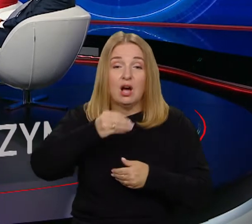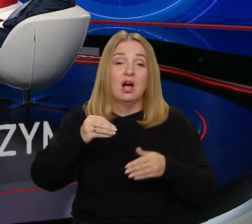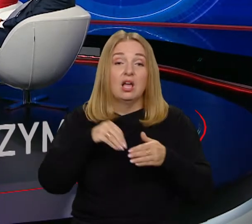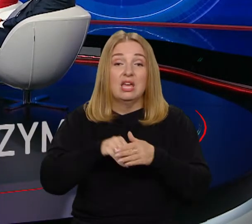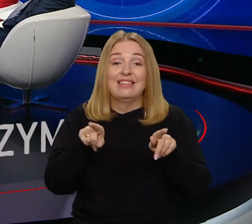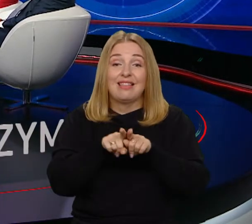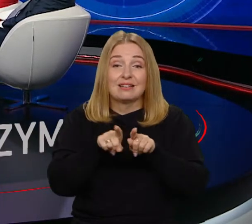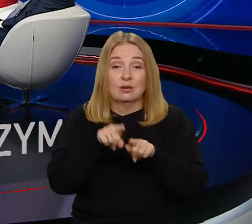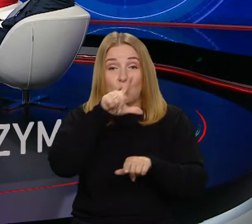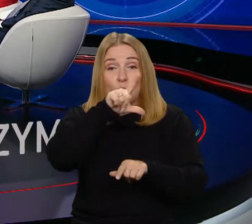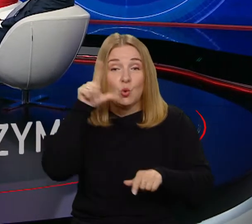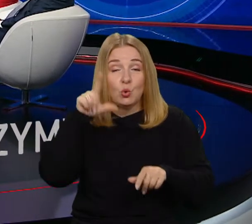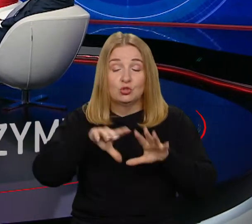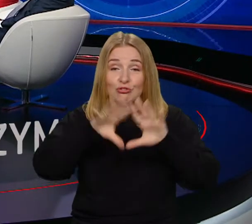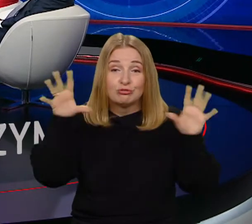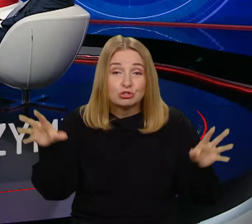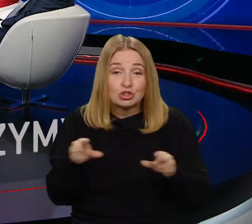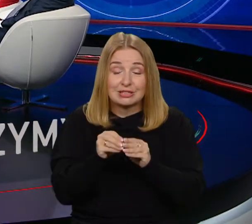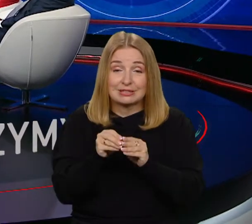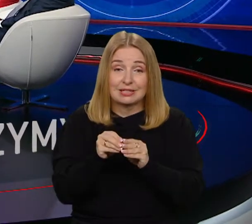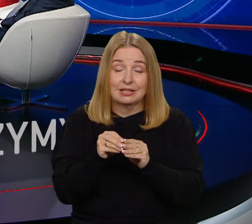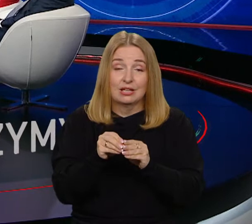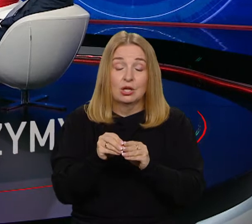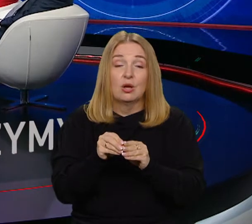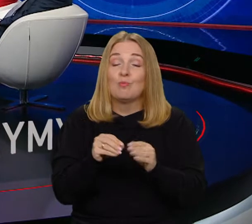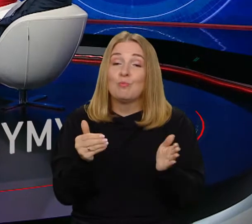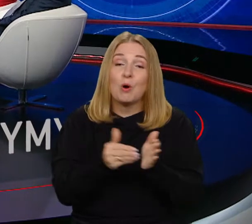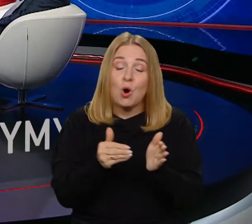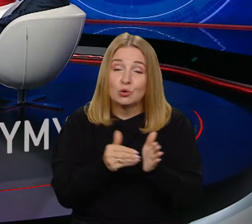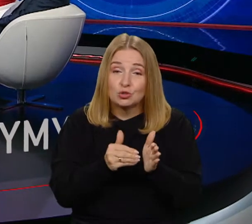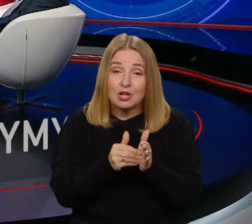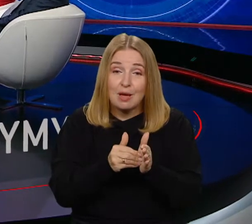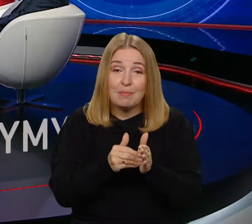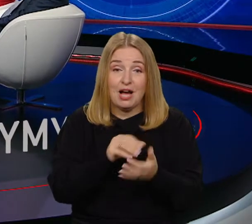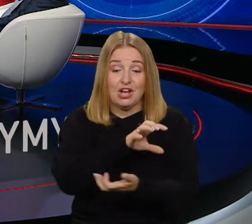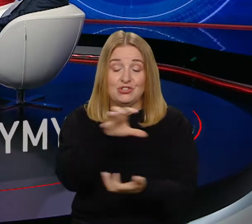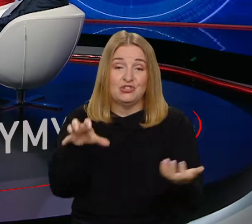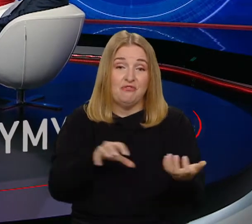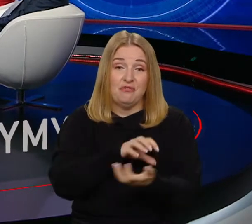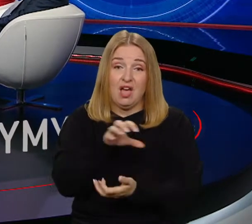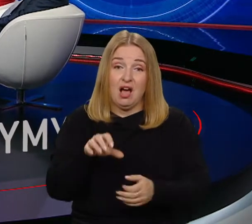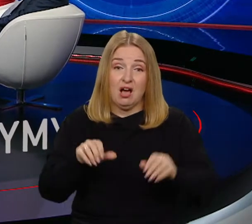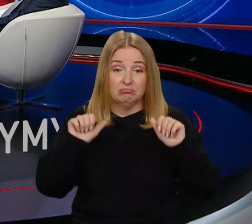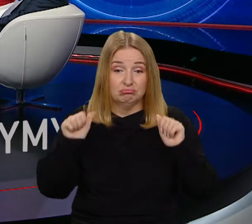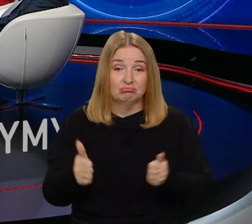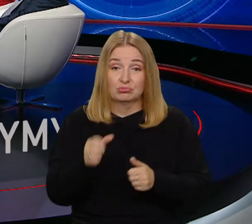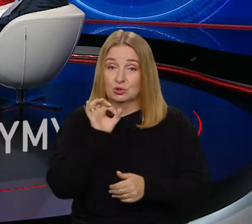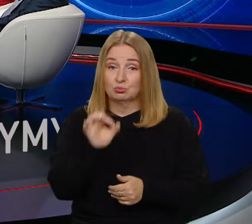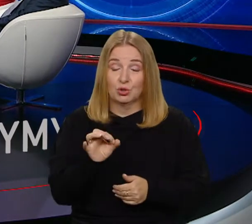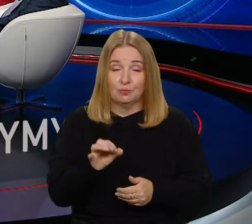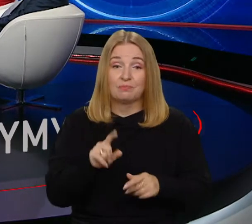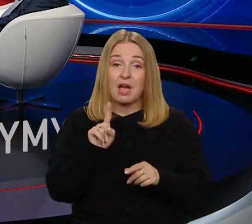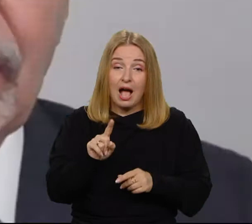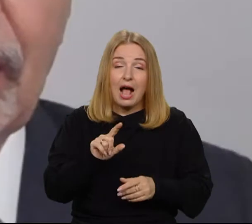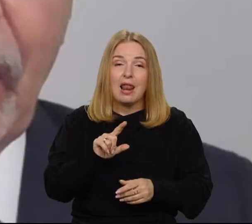ludzka, potrzeba bycia czy bychowania w naszym świecie. Natomiast generalnie można by powiedzieć tak za